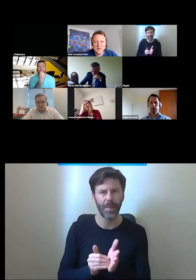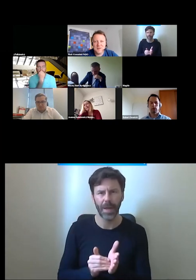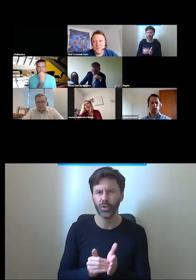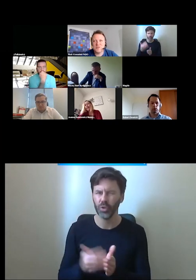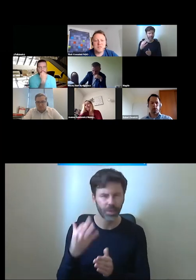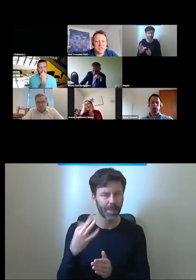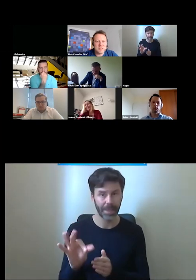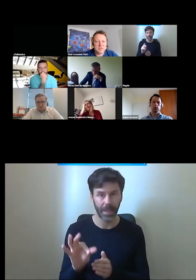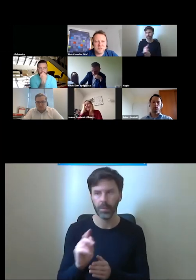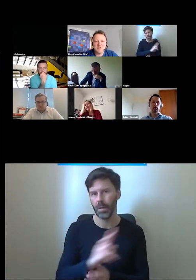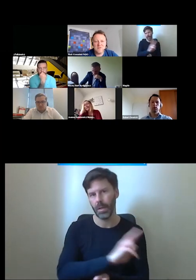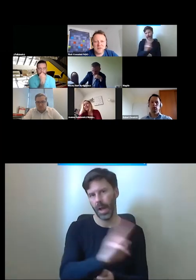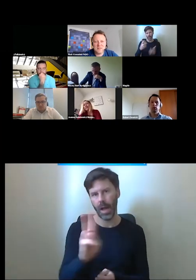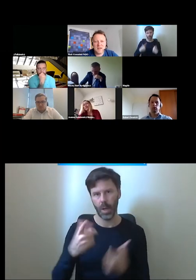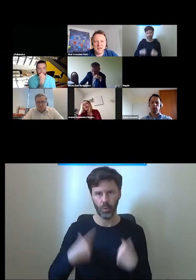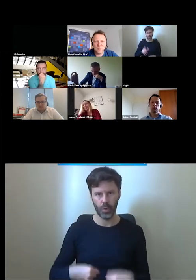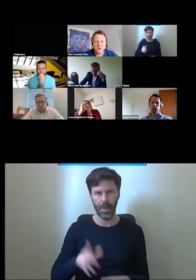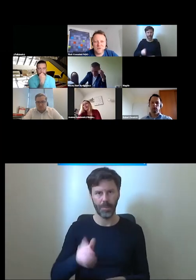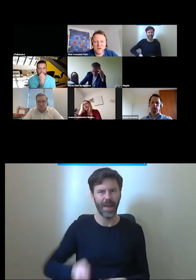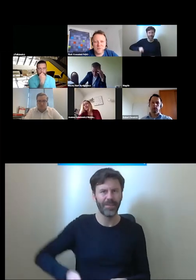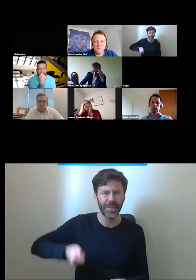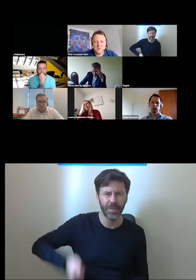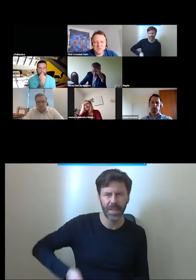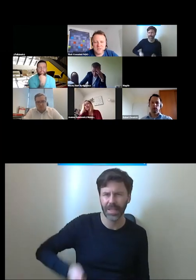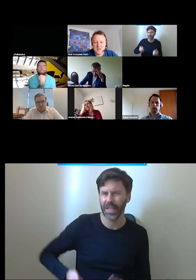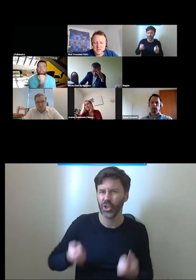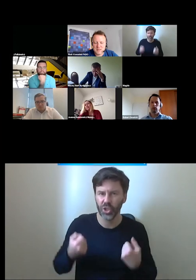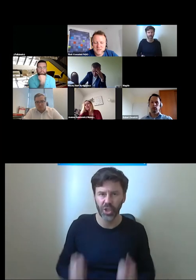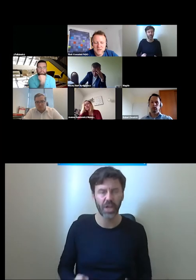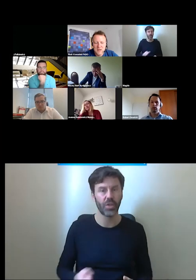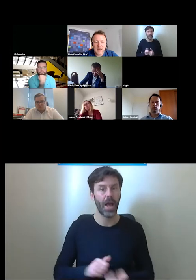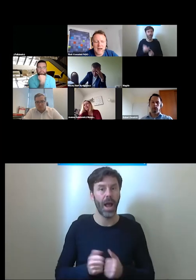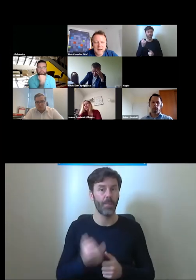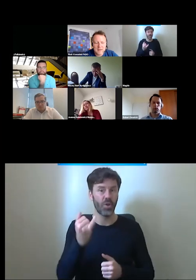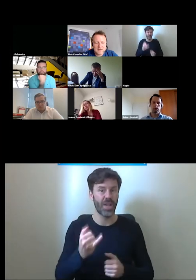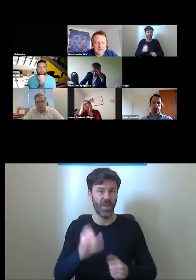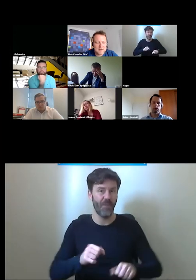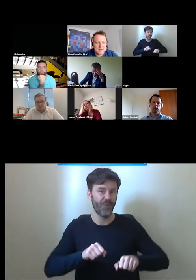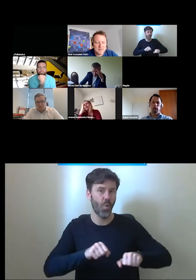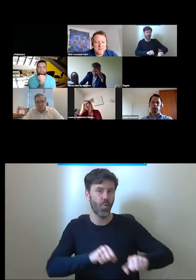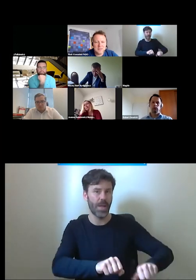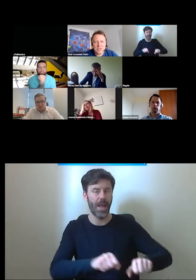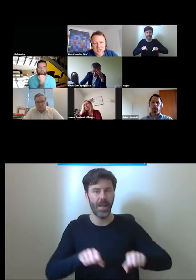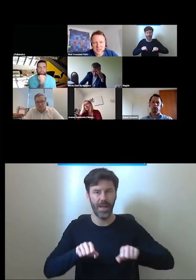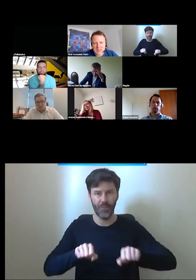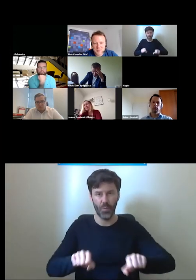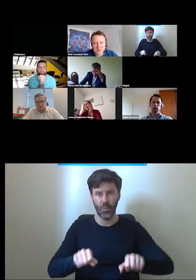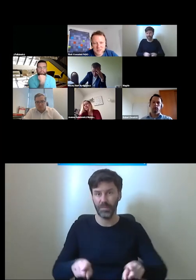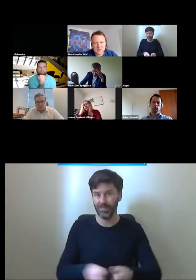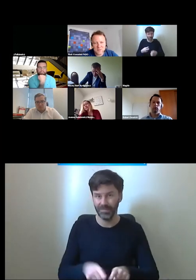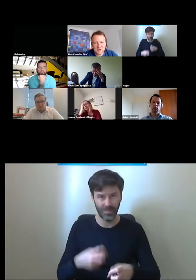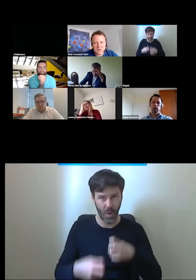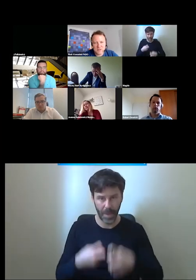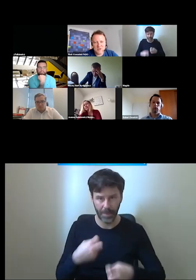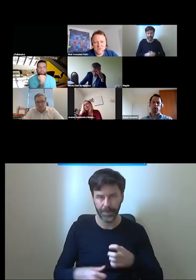może nieść ciężką walizkę albo albo wózek dziecięcy ale jest jeszcze jeden aspekt